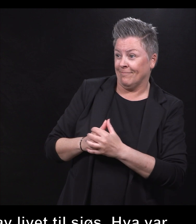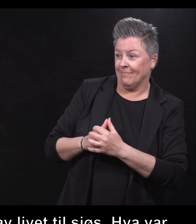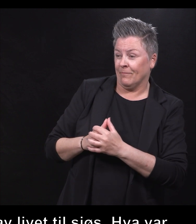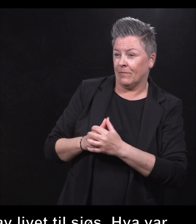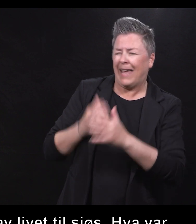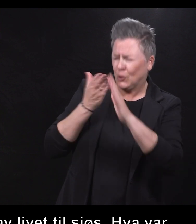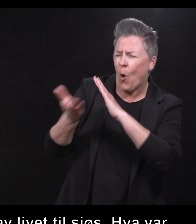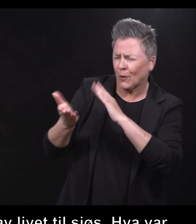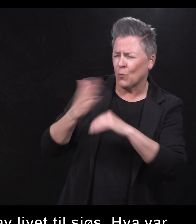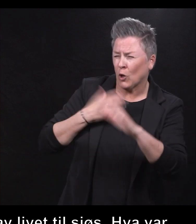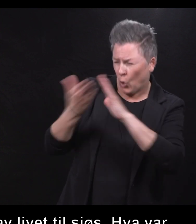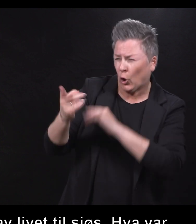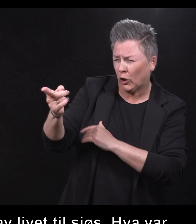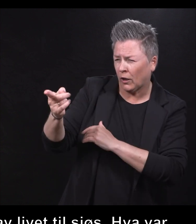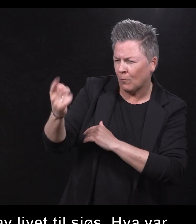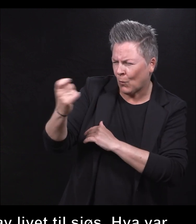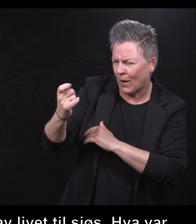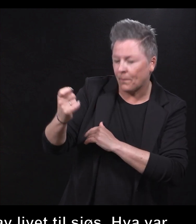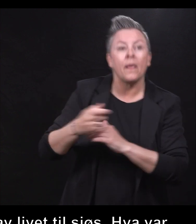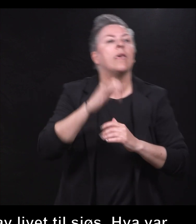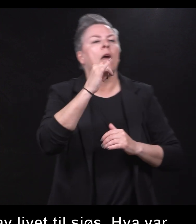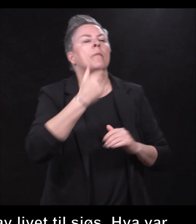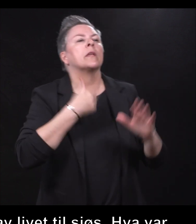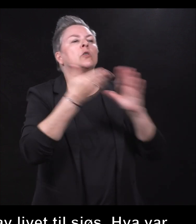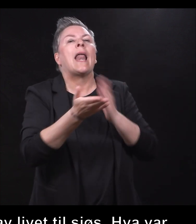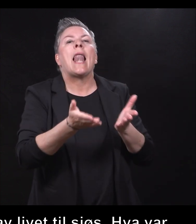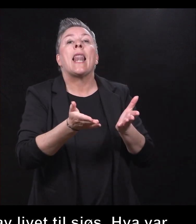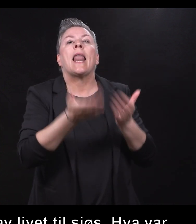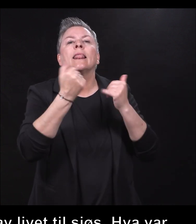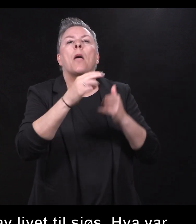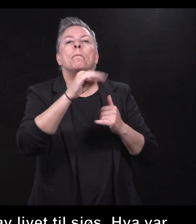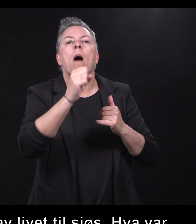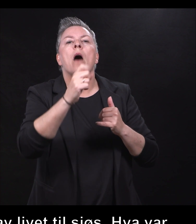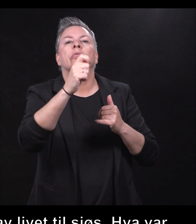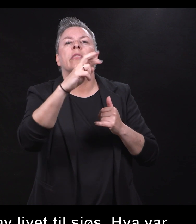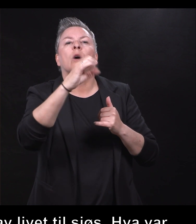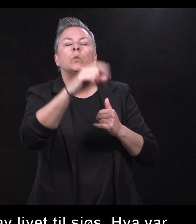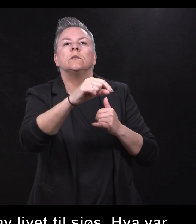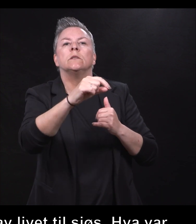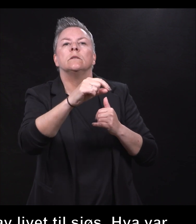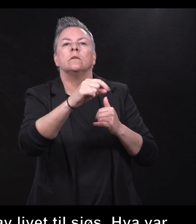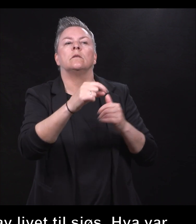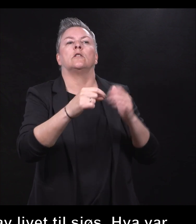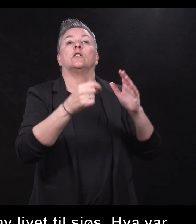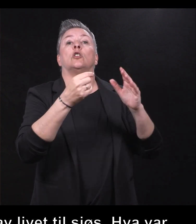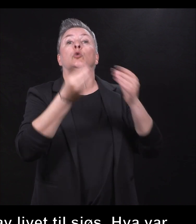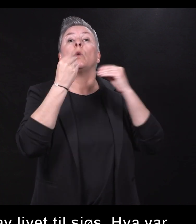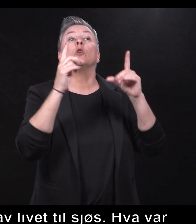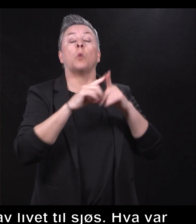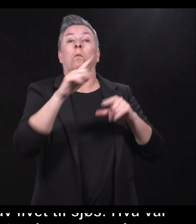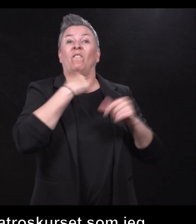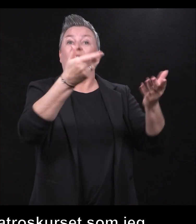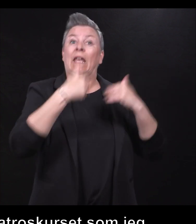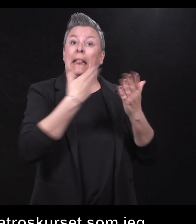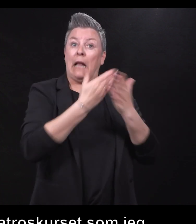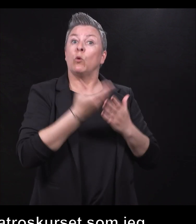søkte på lettmatroskurset Windjammerne fikk tilbud om. Fordi